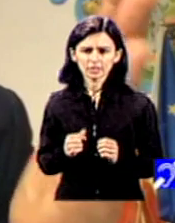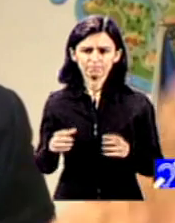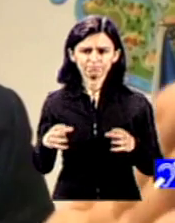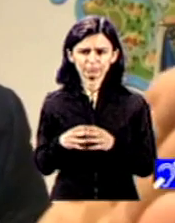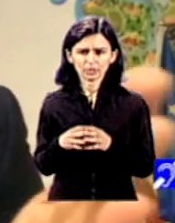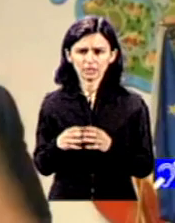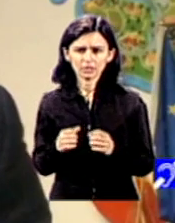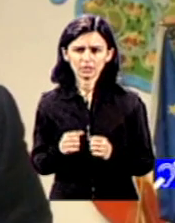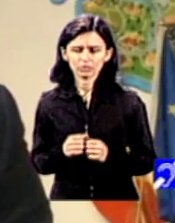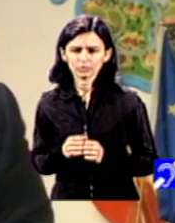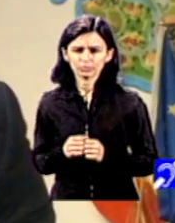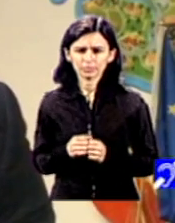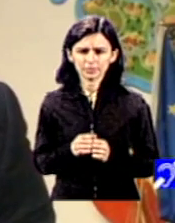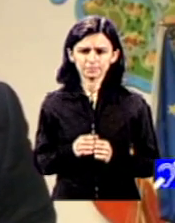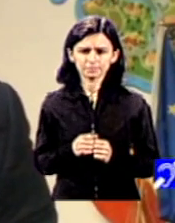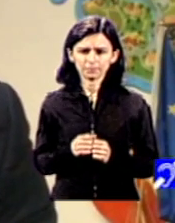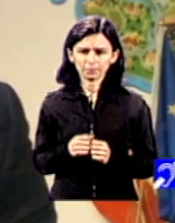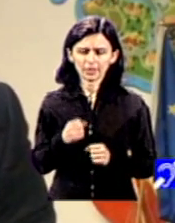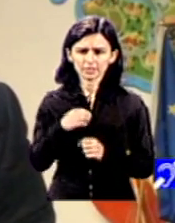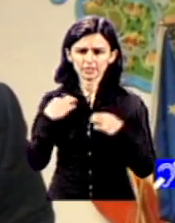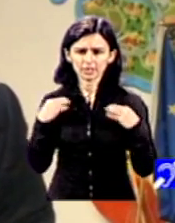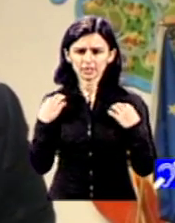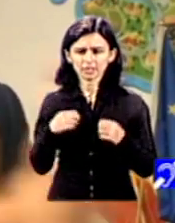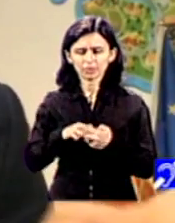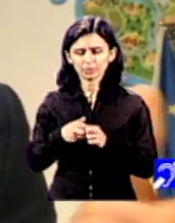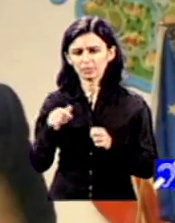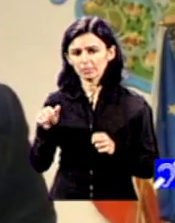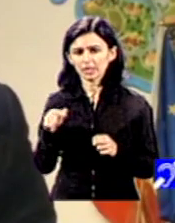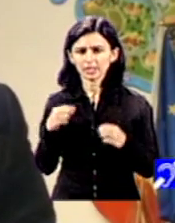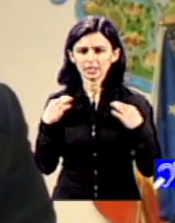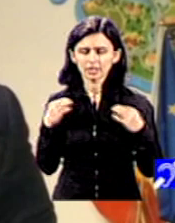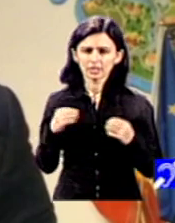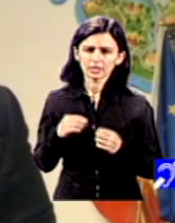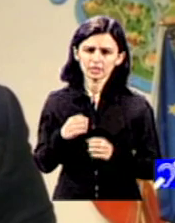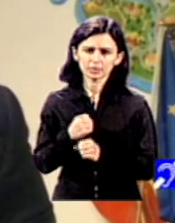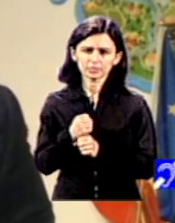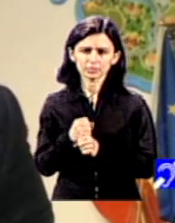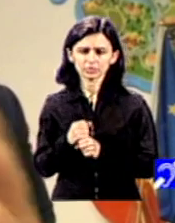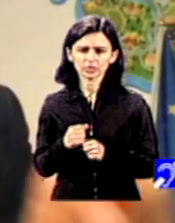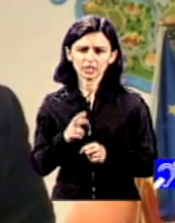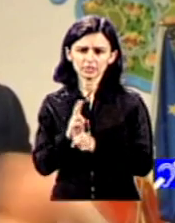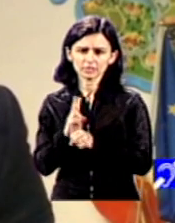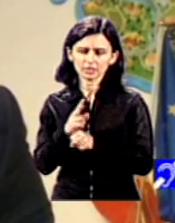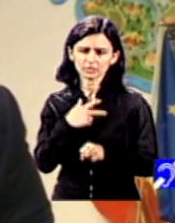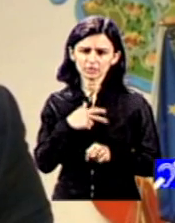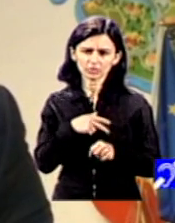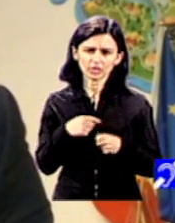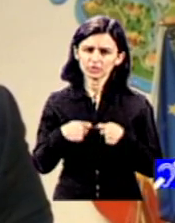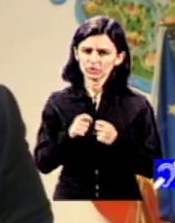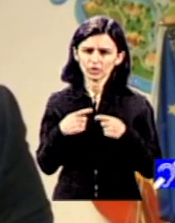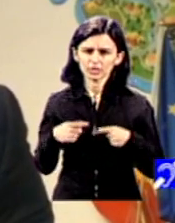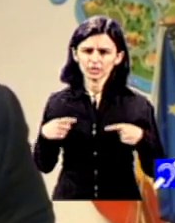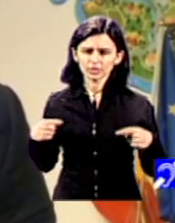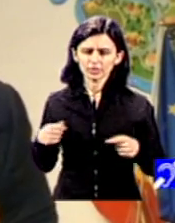zona de muncă cu ale ei și în cele din urmă, bineînțeles, asistența socială separat. Și asta